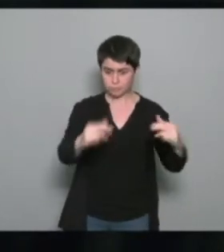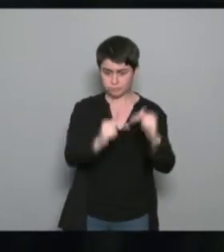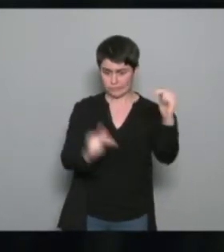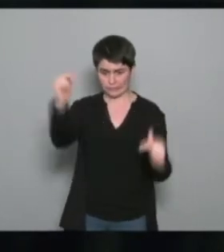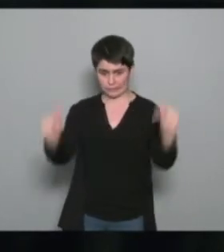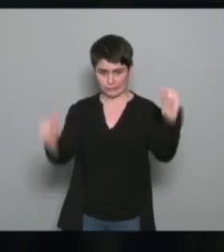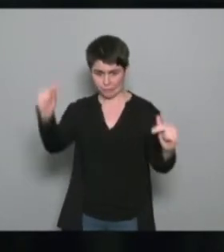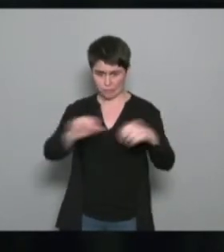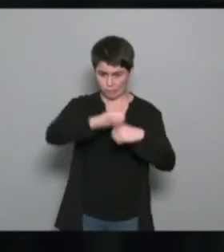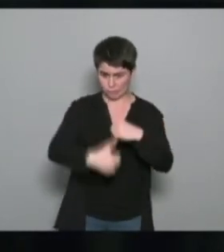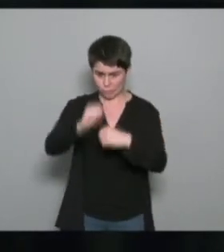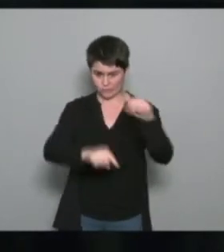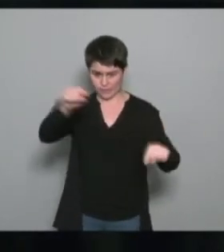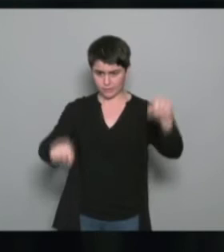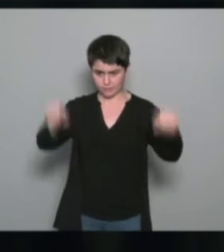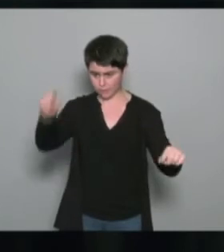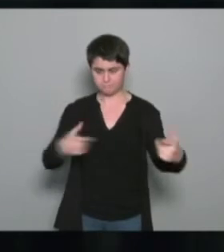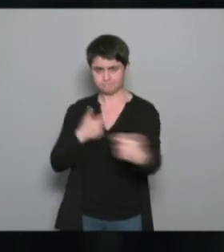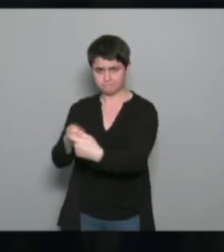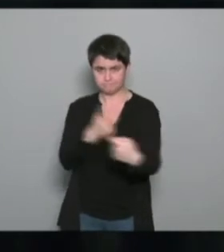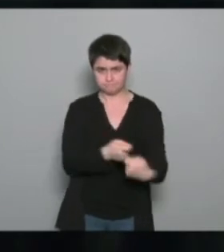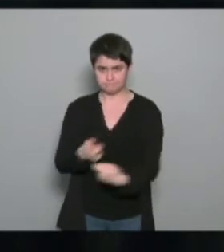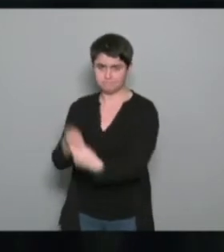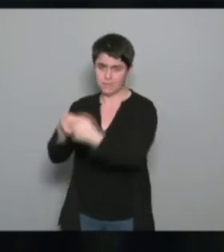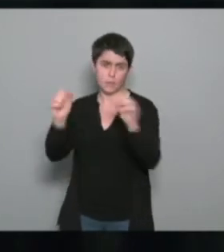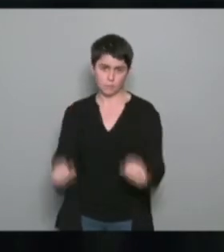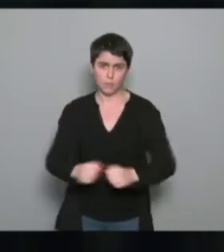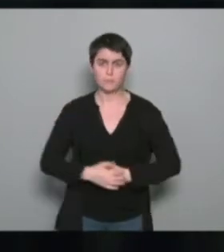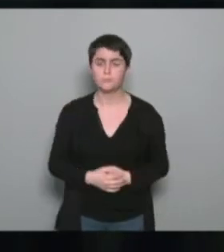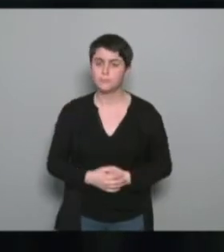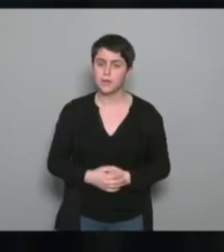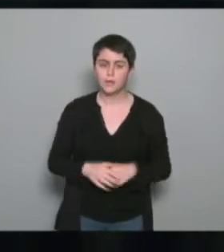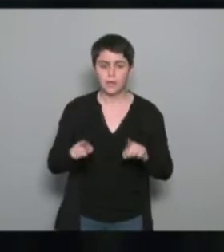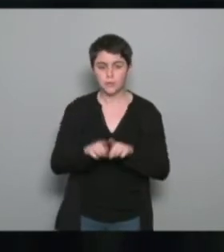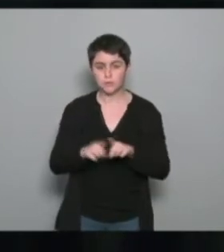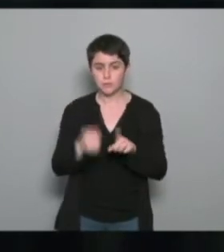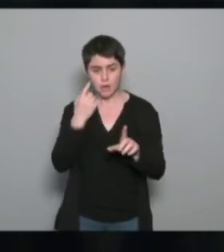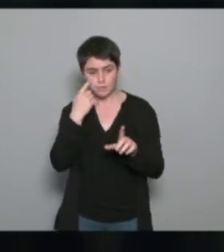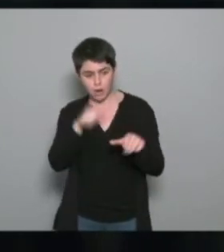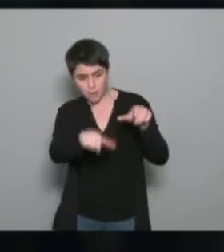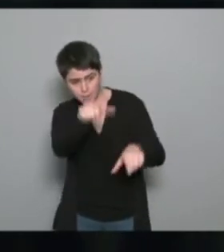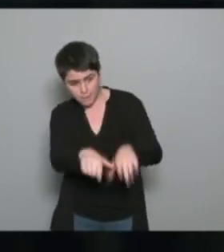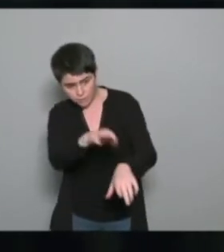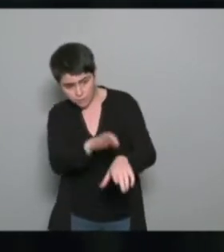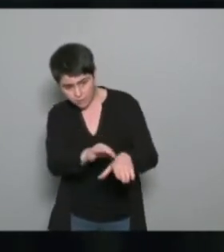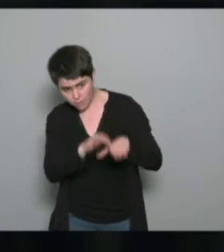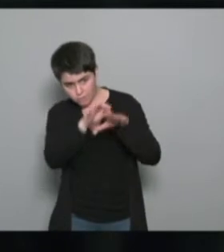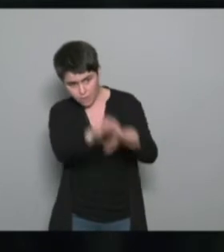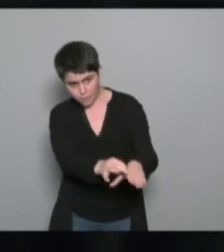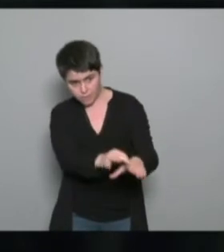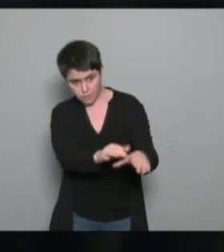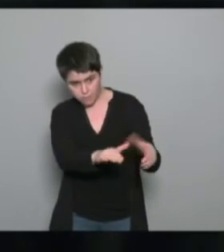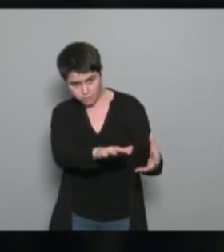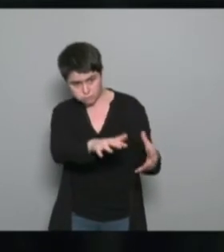et aussi de gérer la progression des bénéficiaires qui peut être très différente d'un